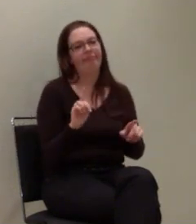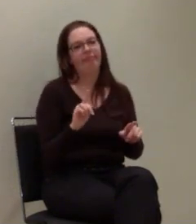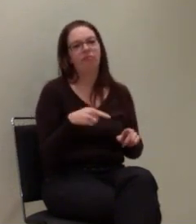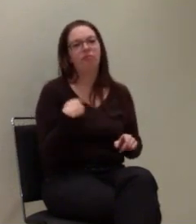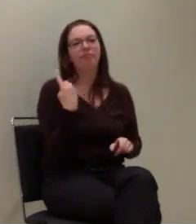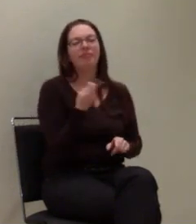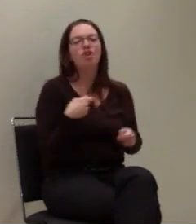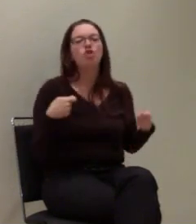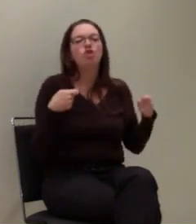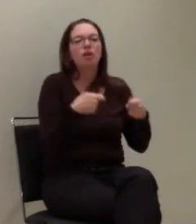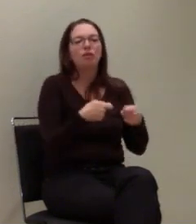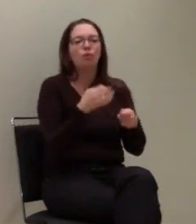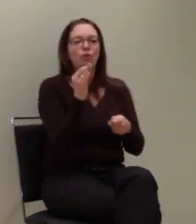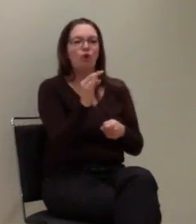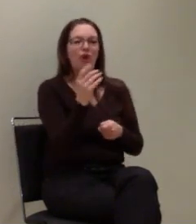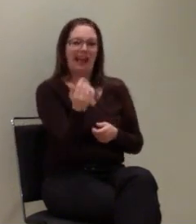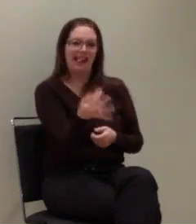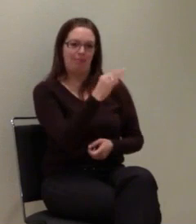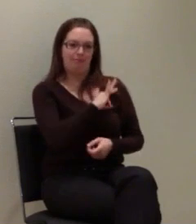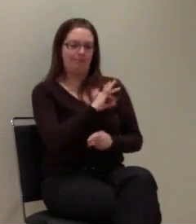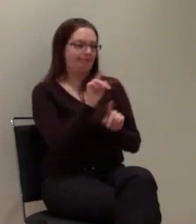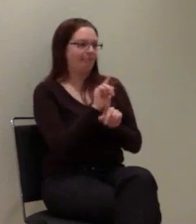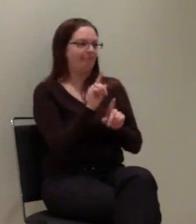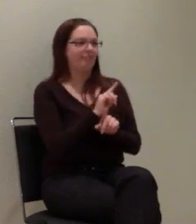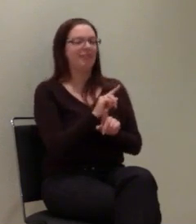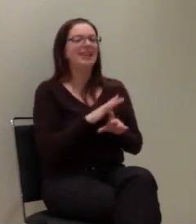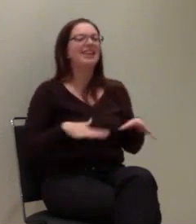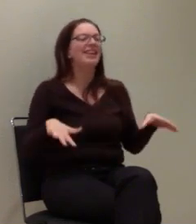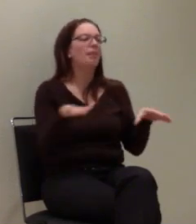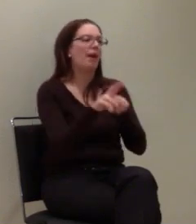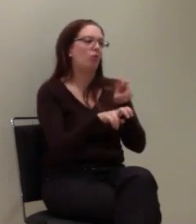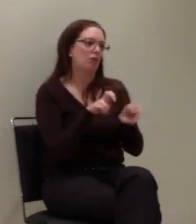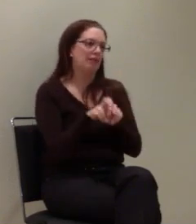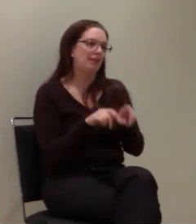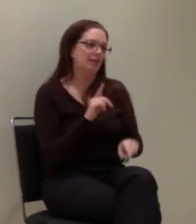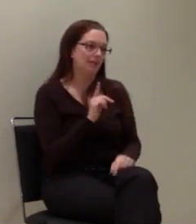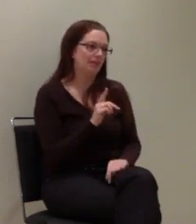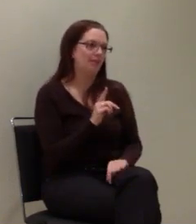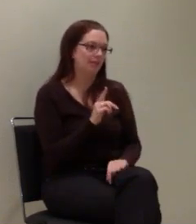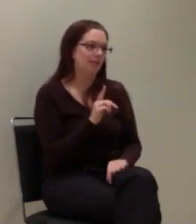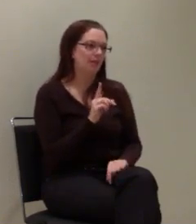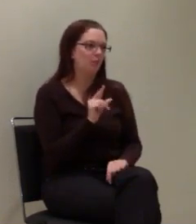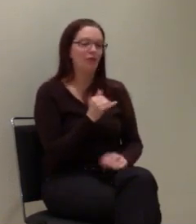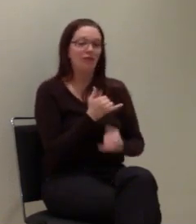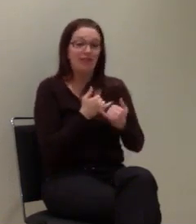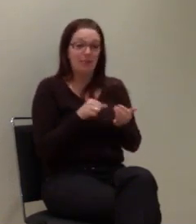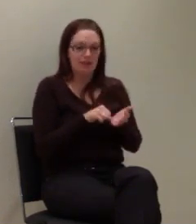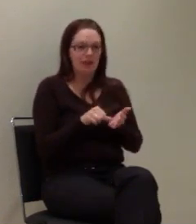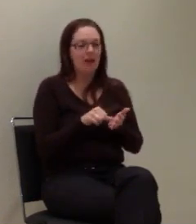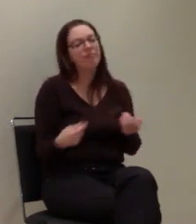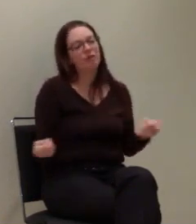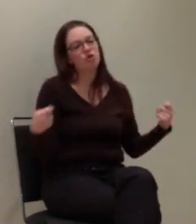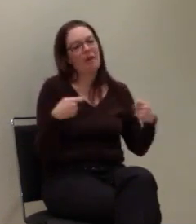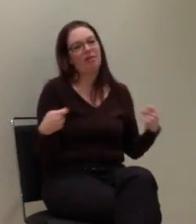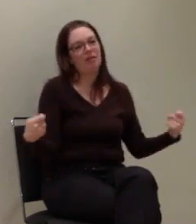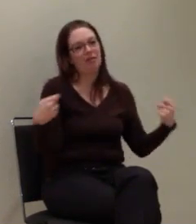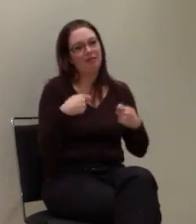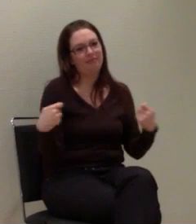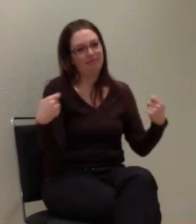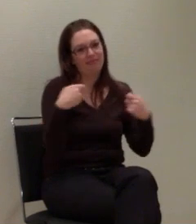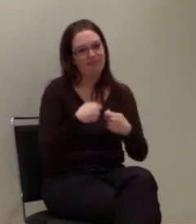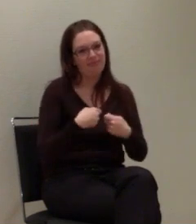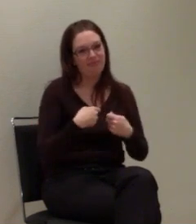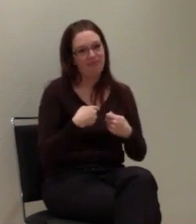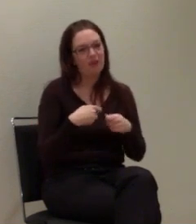gemeinnützige Stiftung. Die ganze Arbeit, wir tun, wird spendenfinanziert gemacht. Und auch die